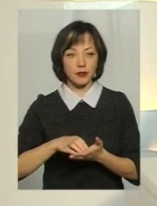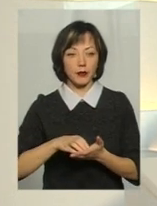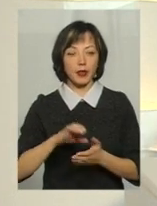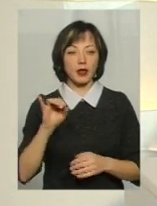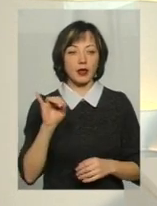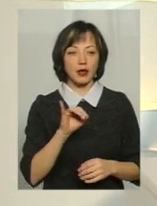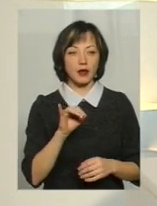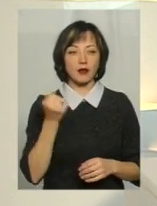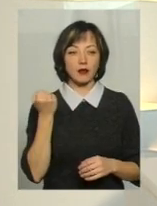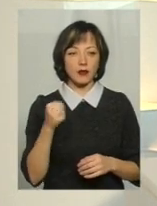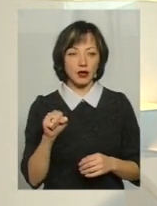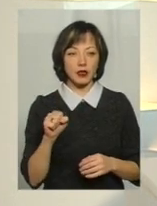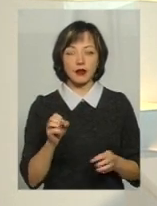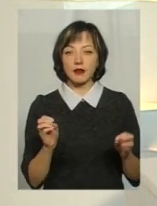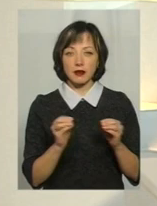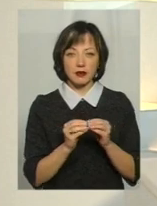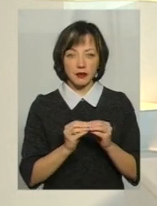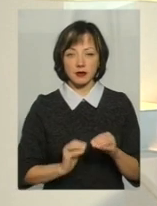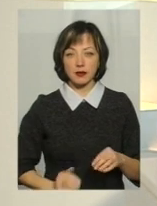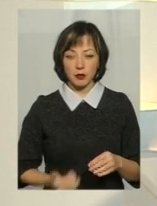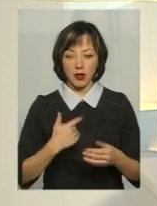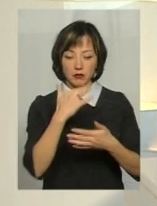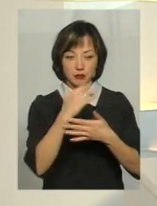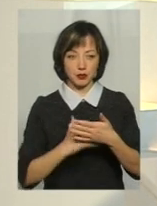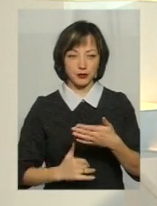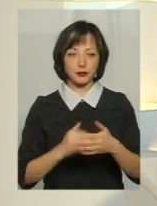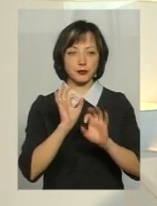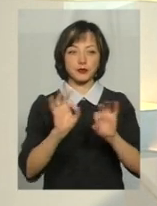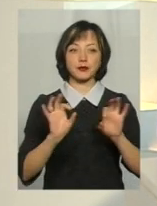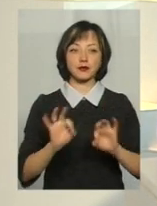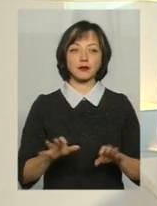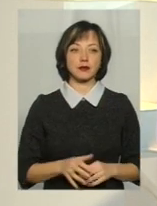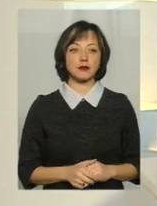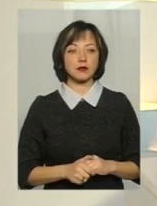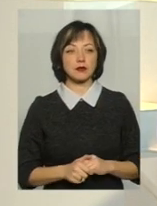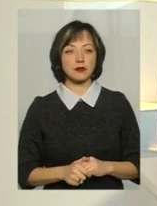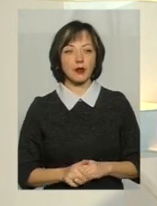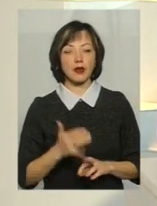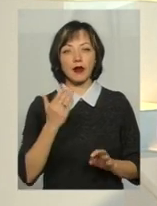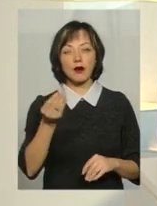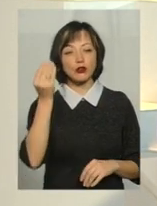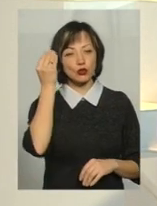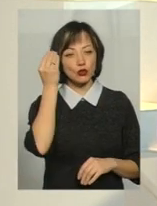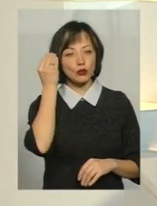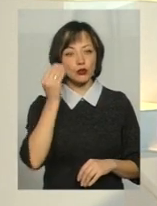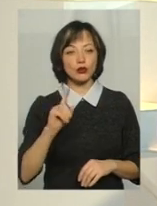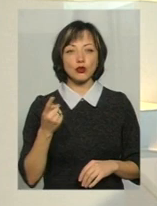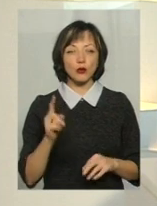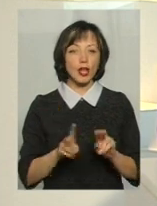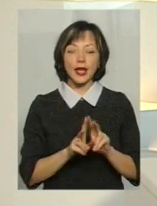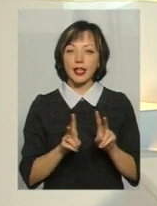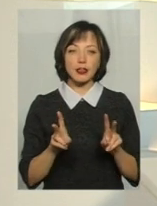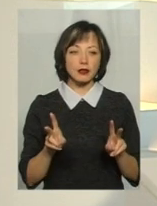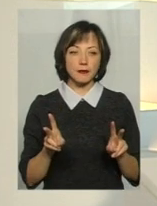і виграли ті самі, кого я перерахував. На вашу думку, чому ніхто все ж